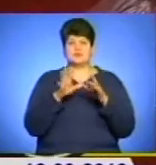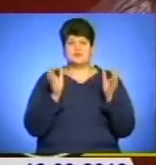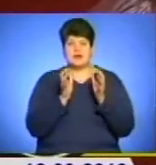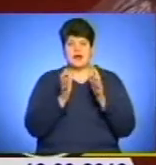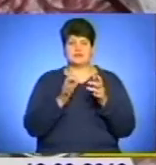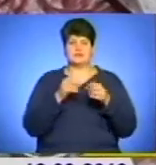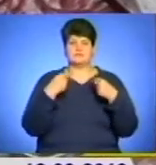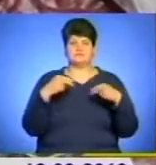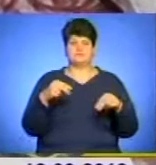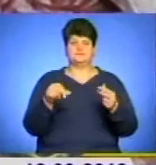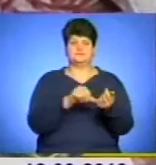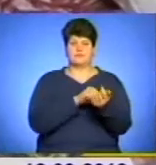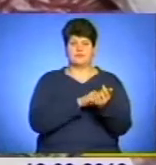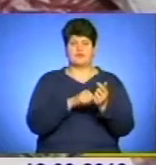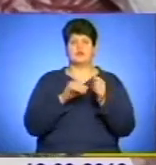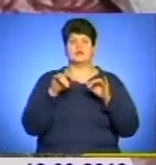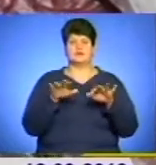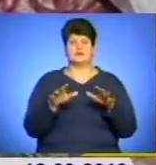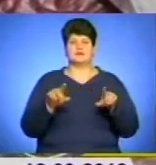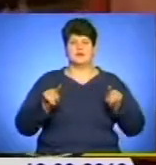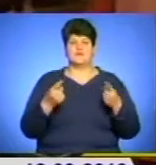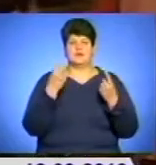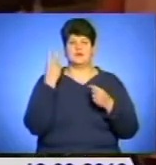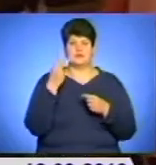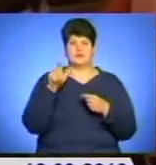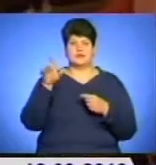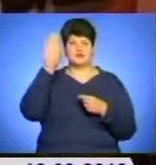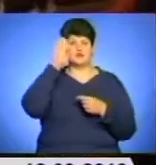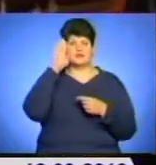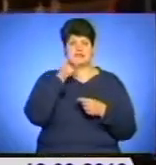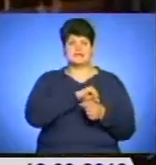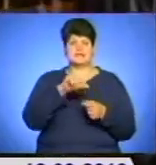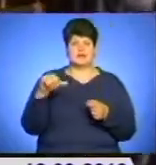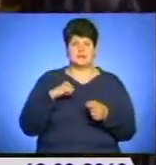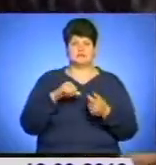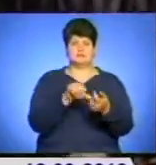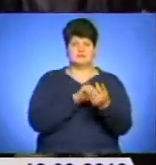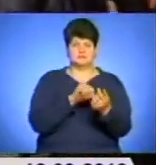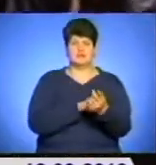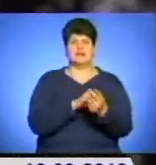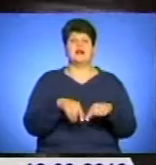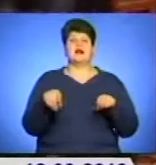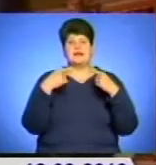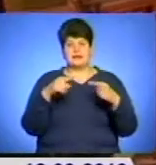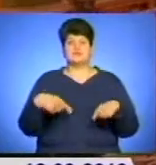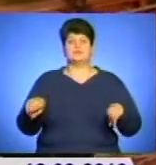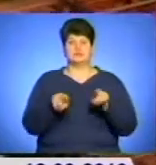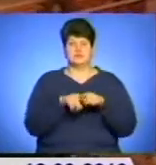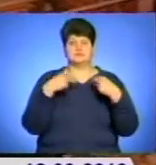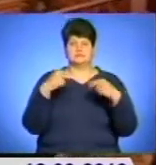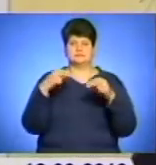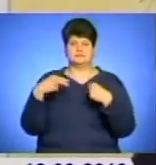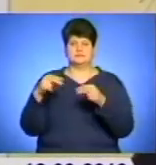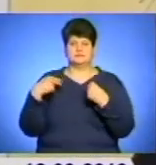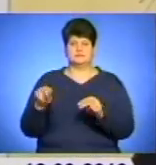наркотичних речовин арештували двох жителів обласного центру. Чоловіки самі зловживали дурманом, іншим за гроші постачали пакетики із